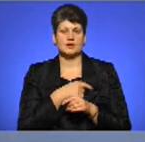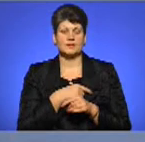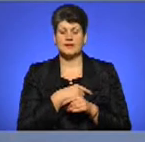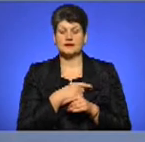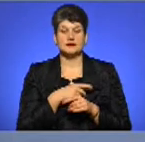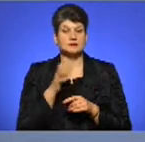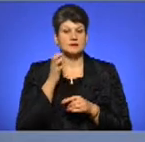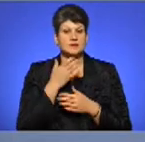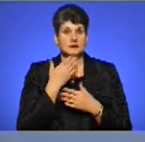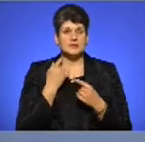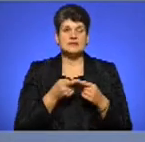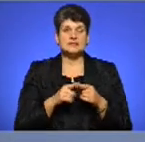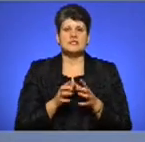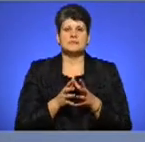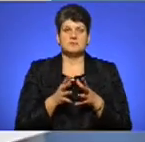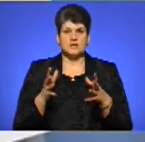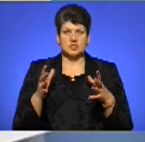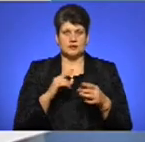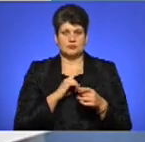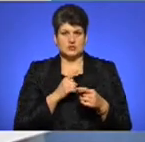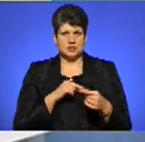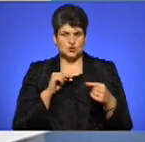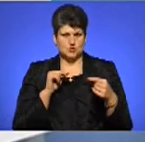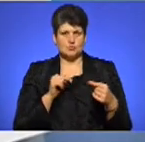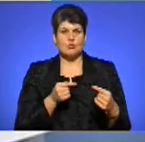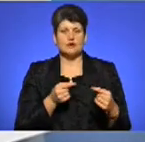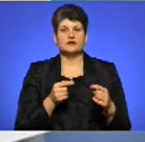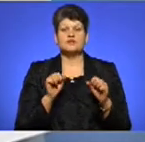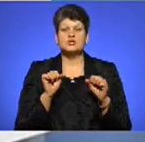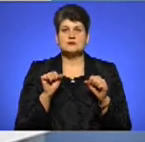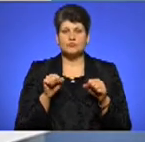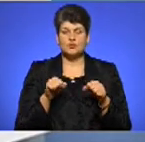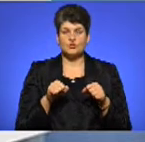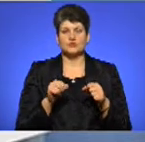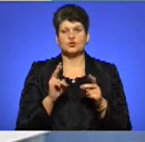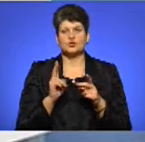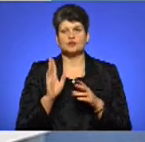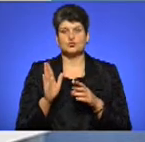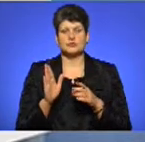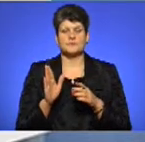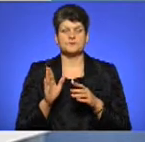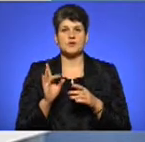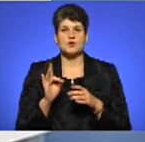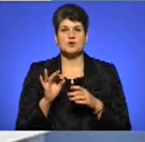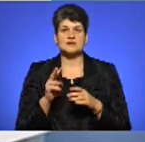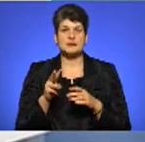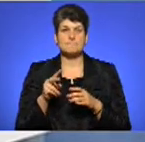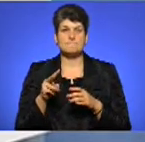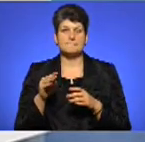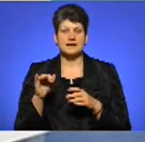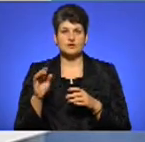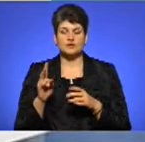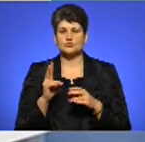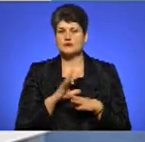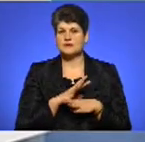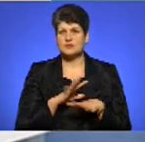посилить такий супротив. Чи зможуть, дехто буде розмитнювати, я так розумію, дехто не буде